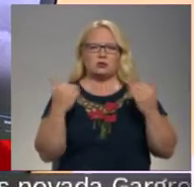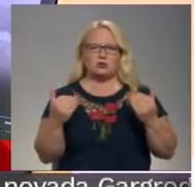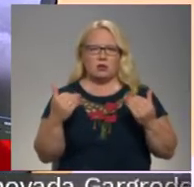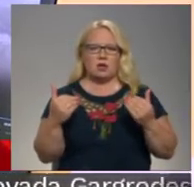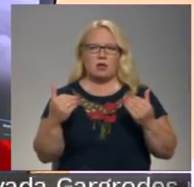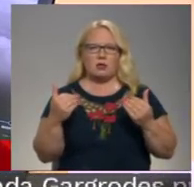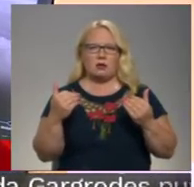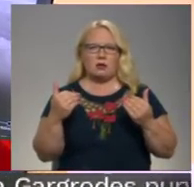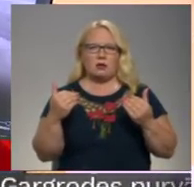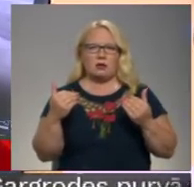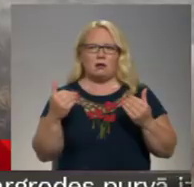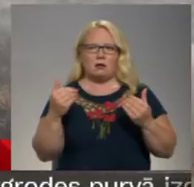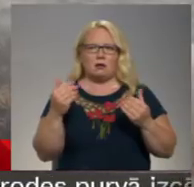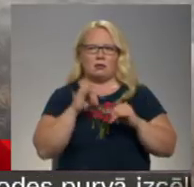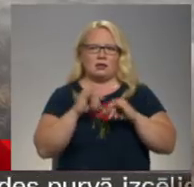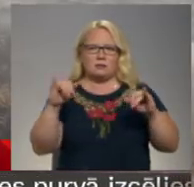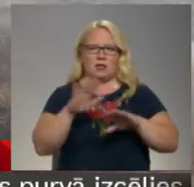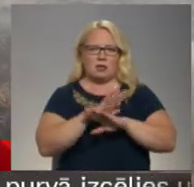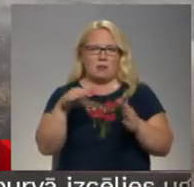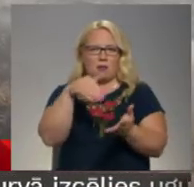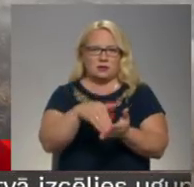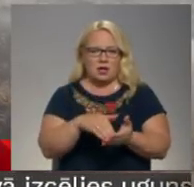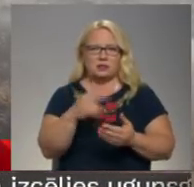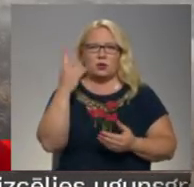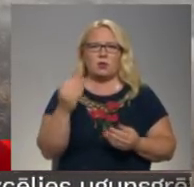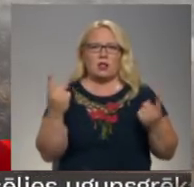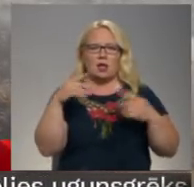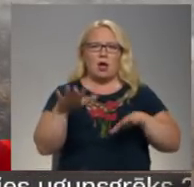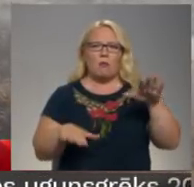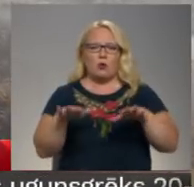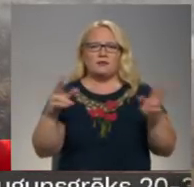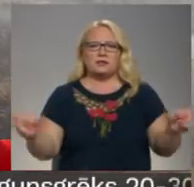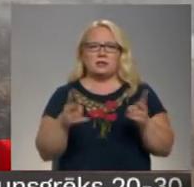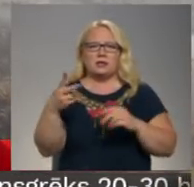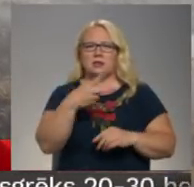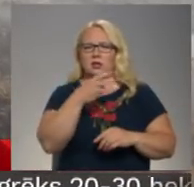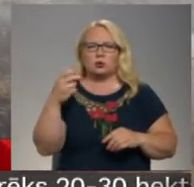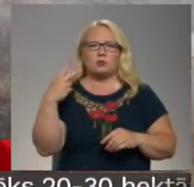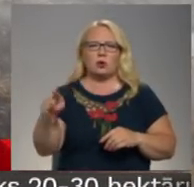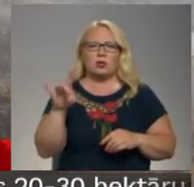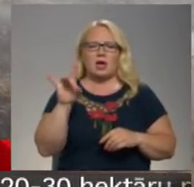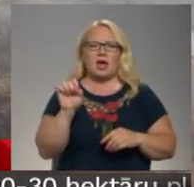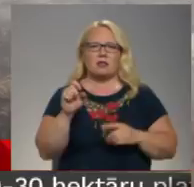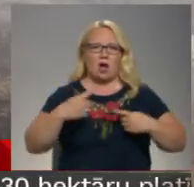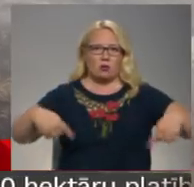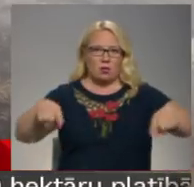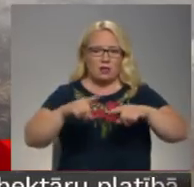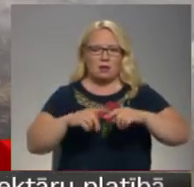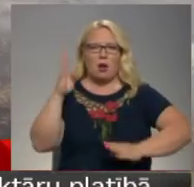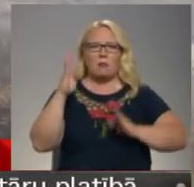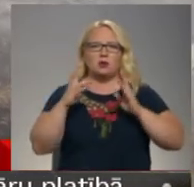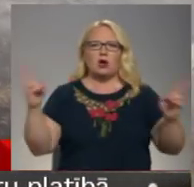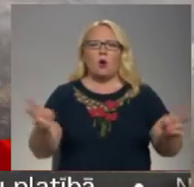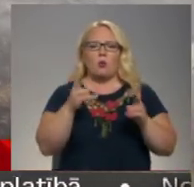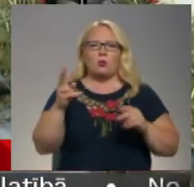no rītā neizplatījās. Divu dienu laikā sāk Laura Purvis izdētas jau vairāk nekā 220 hektāru platībā. Mežā uguns